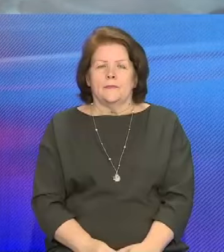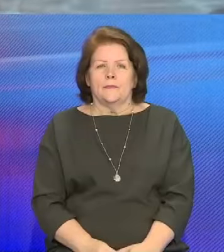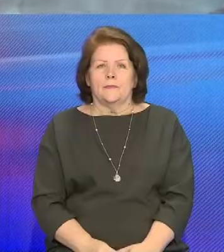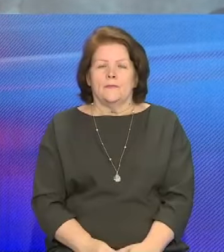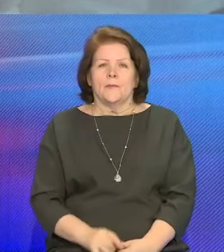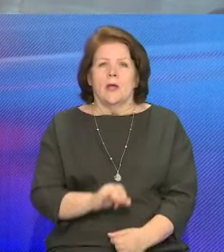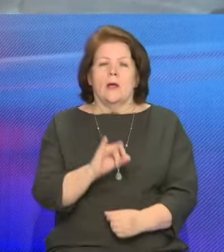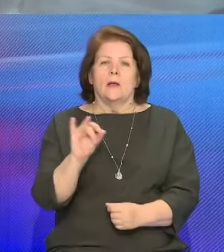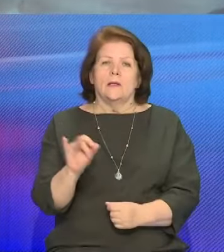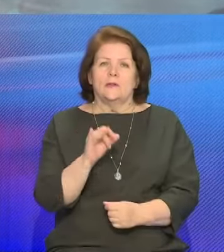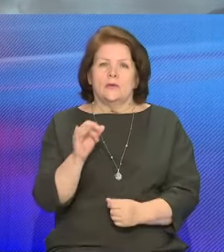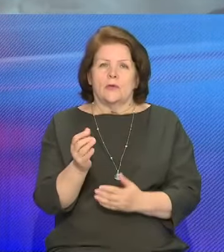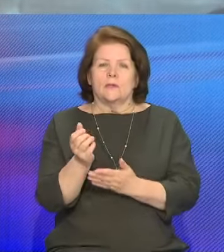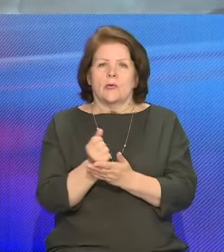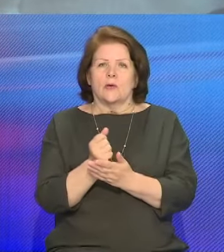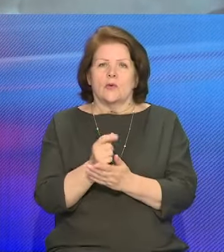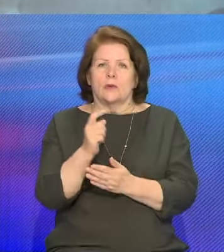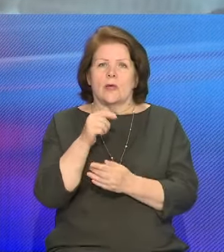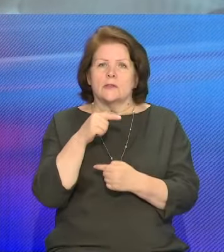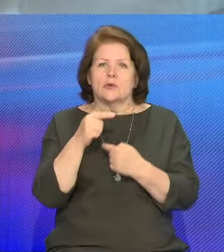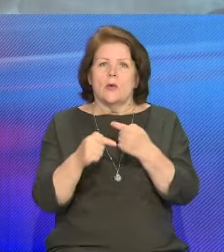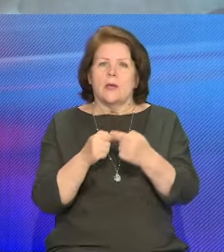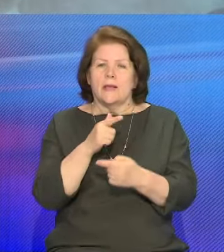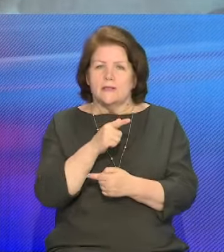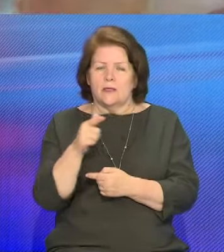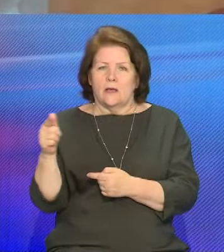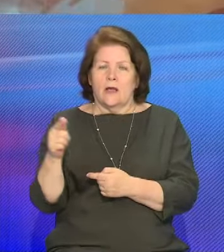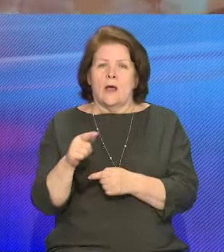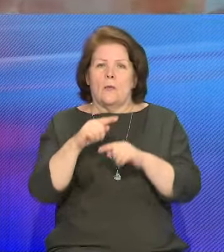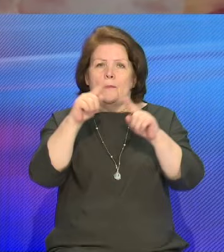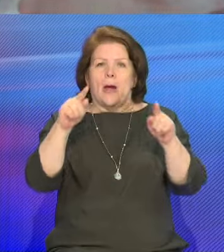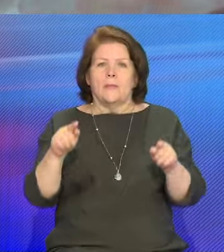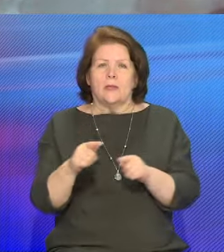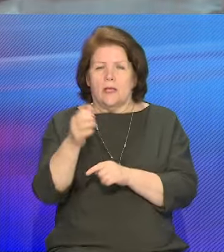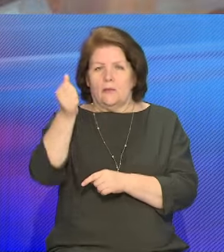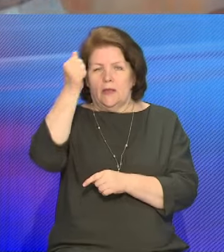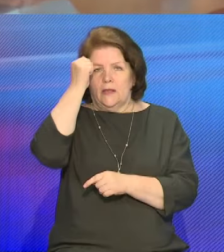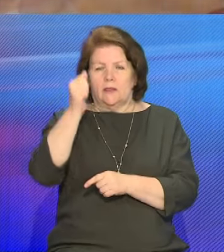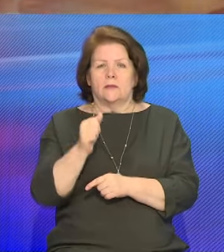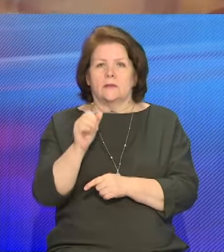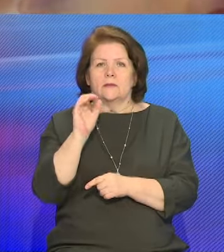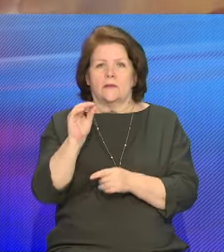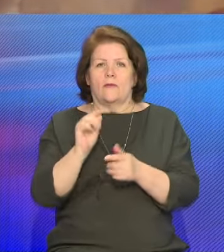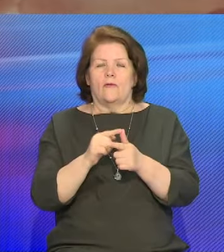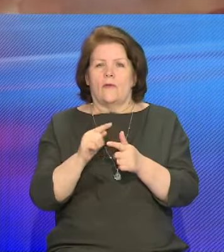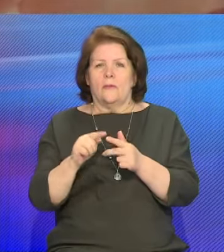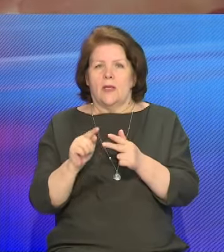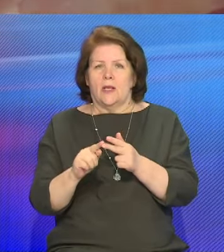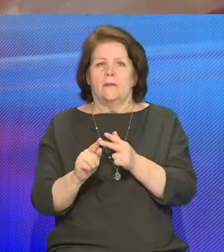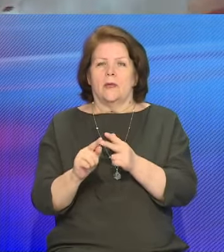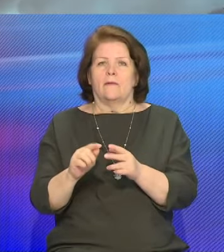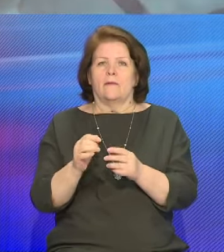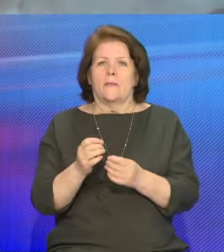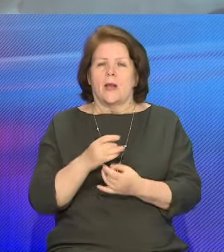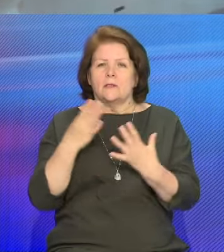История, захованная на 100 годзе. Памятные плиты с именами воина, у которых загинули в Великую Ачинную Войну, в Ауражистовстановце